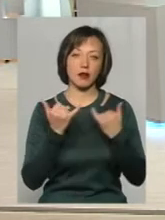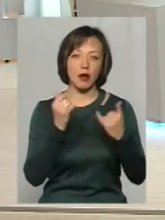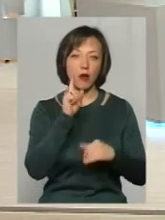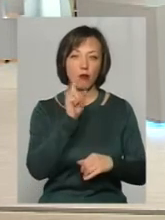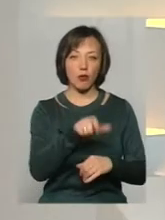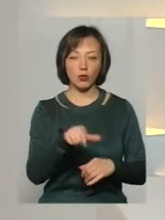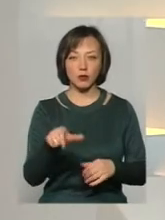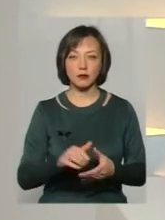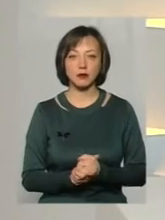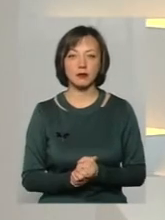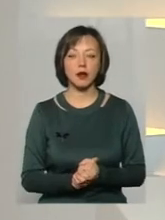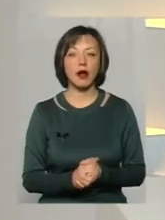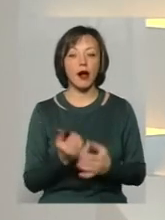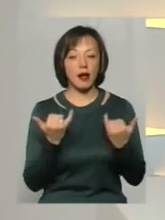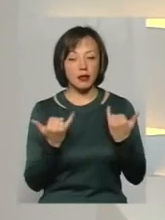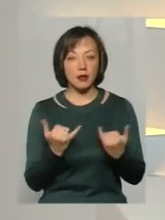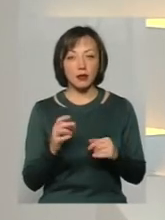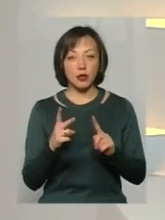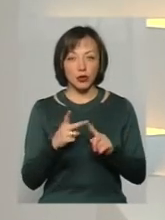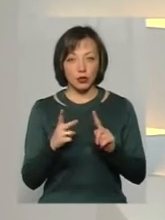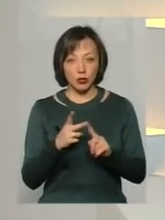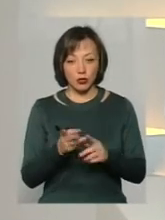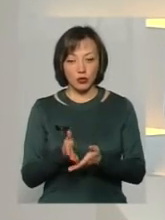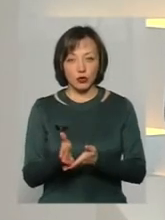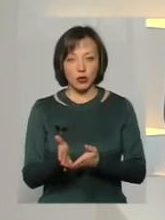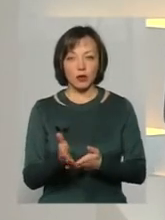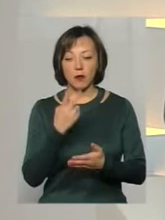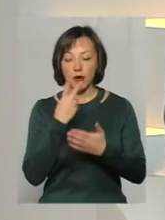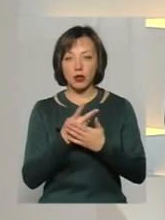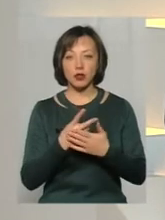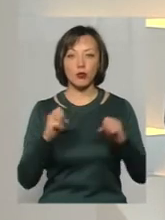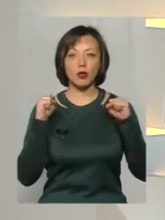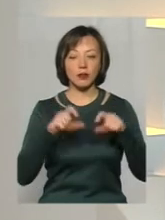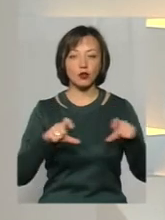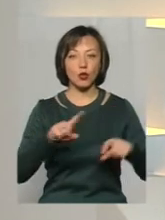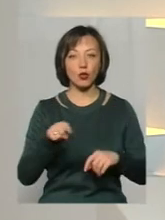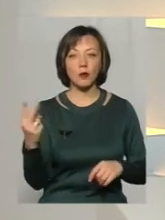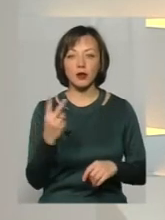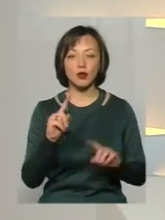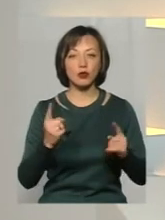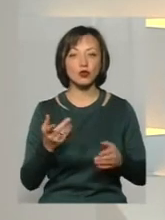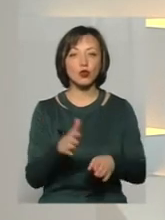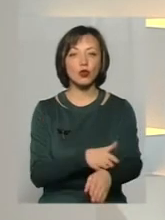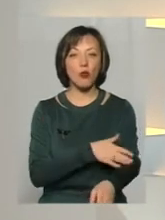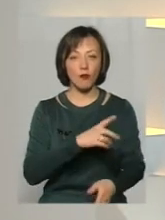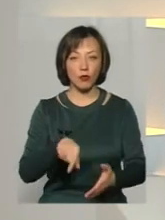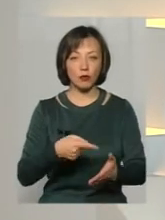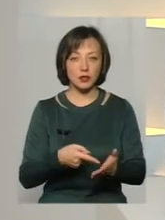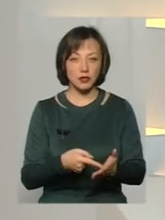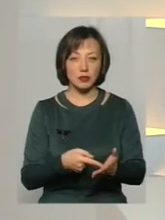А тепер про другу сторону. Ось ми у сюжеті бачили ДСШ номер 2, і вже дуже довго по місту